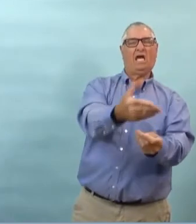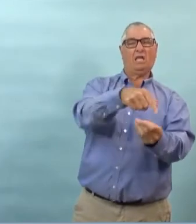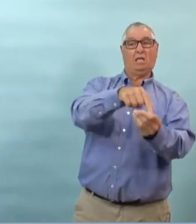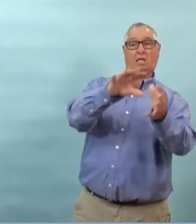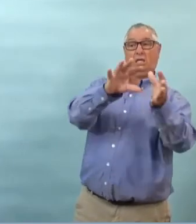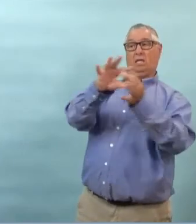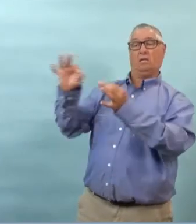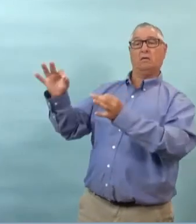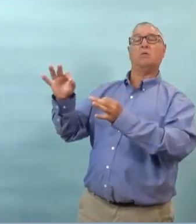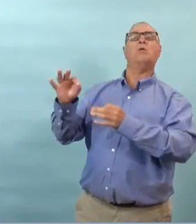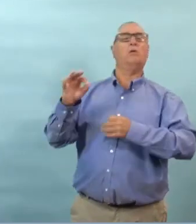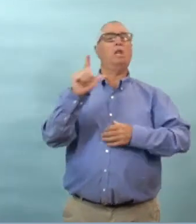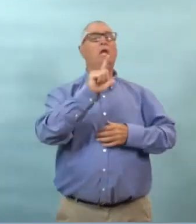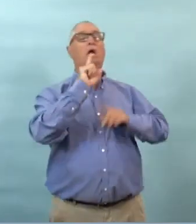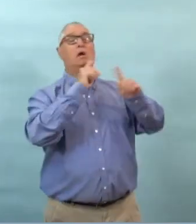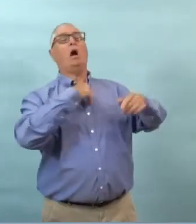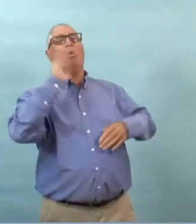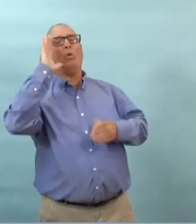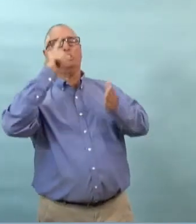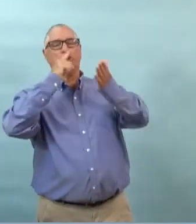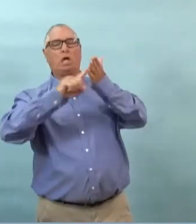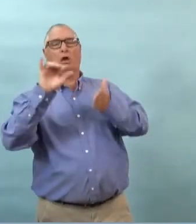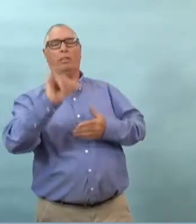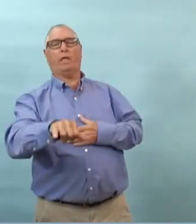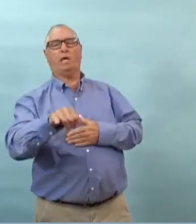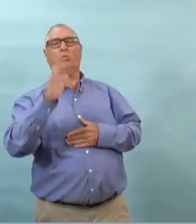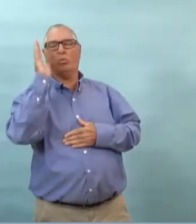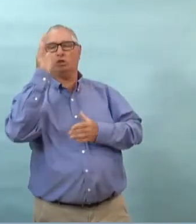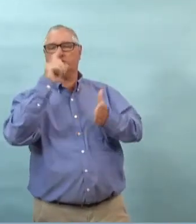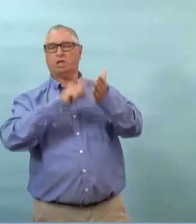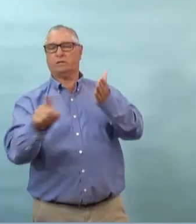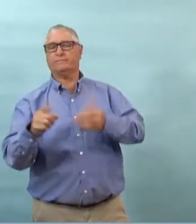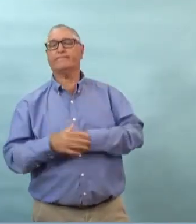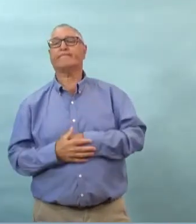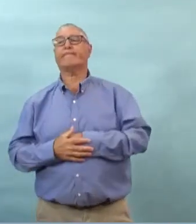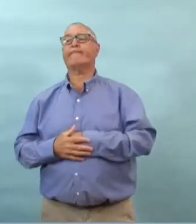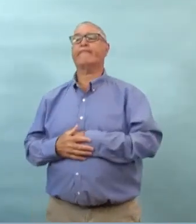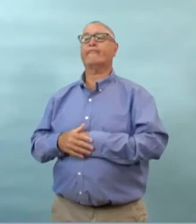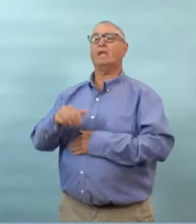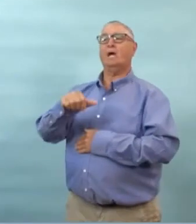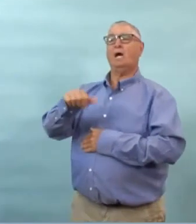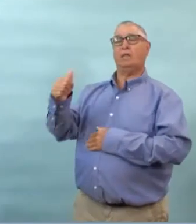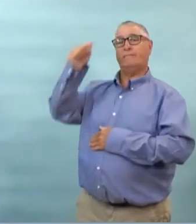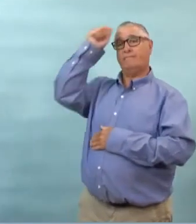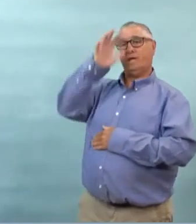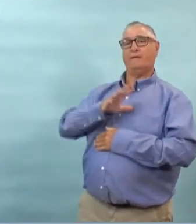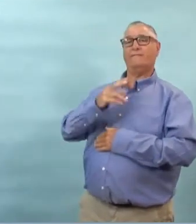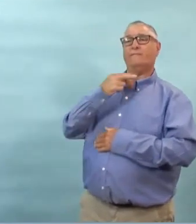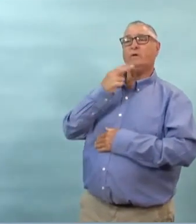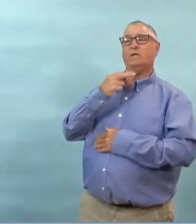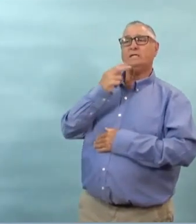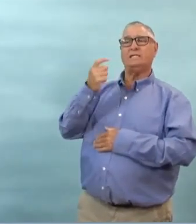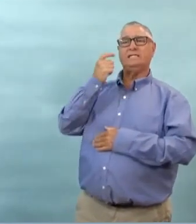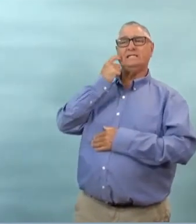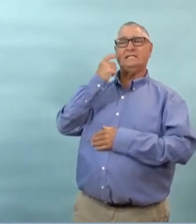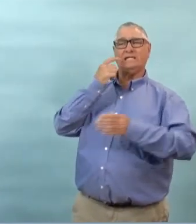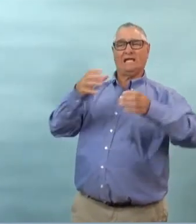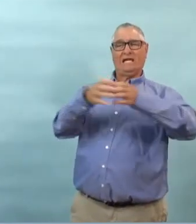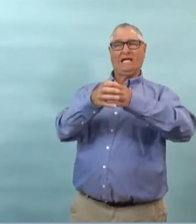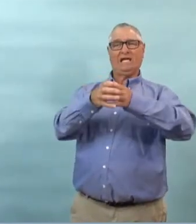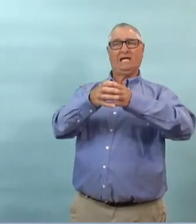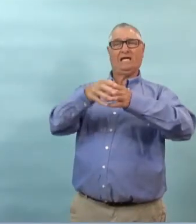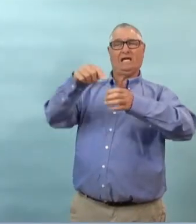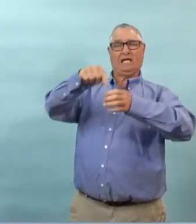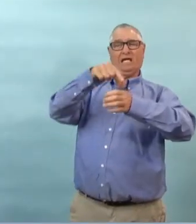peux le trouver pour vous je n pas l'information donc il y a un grand pic dans le nombre de chiffres positifs est ce que c'est